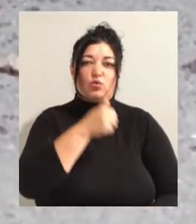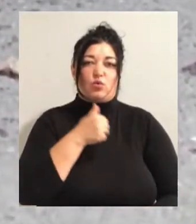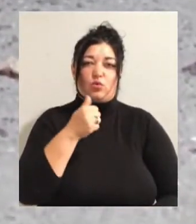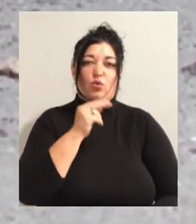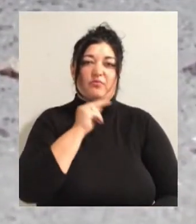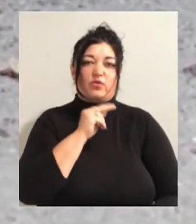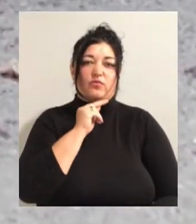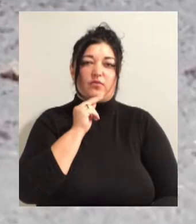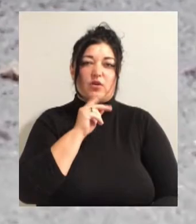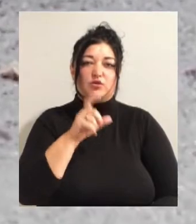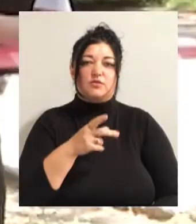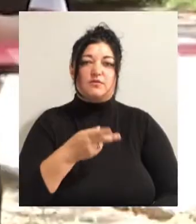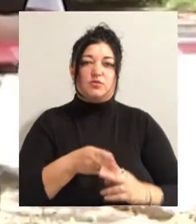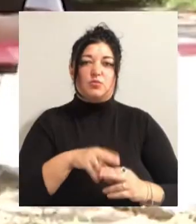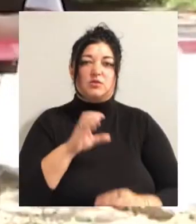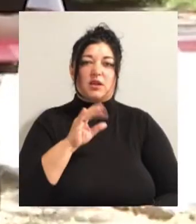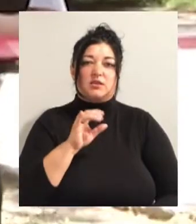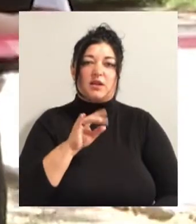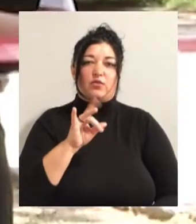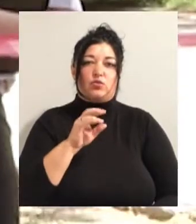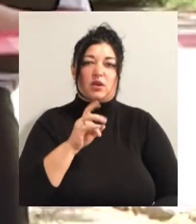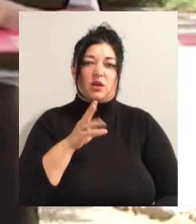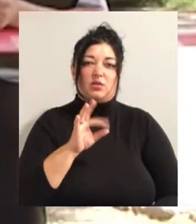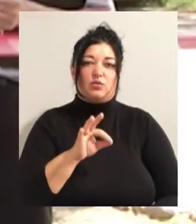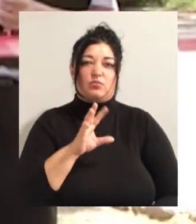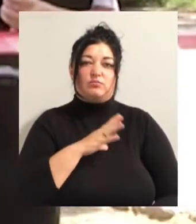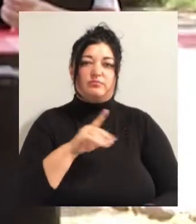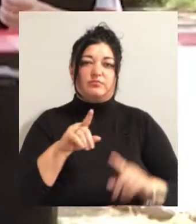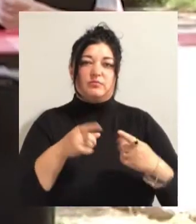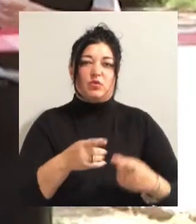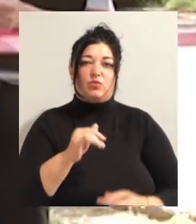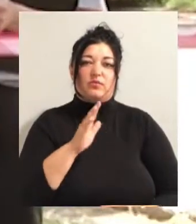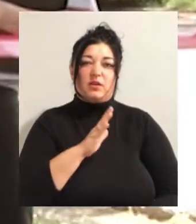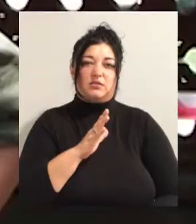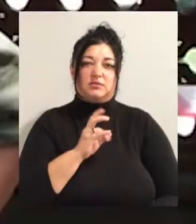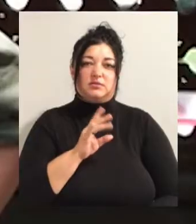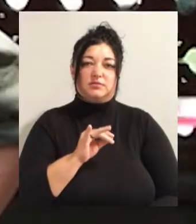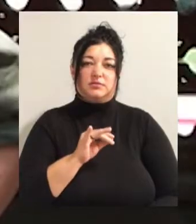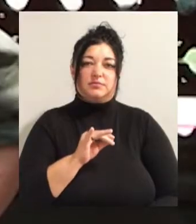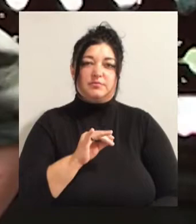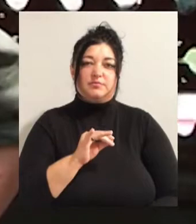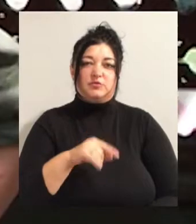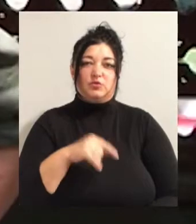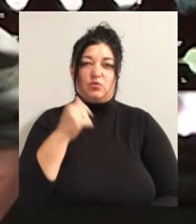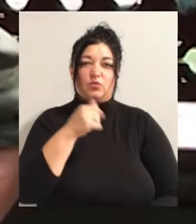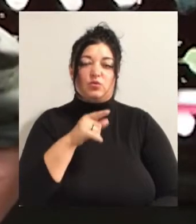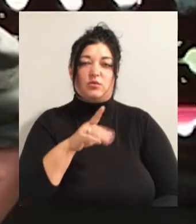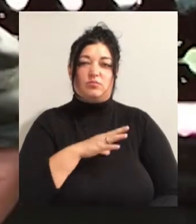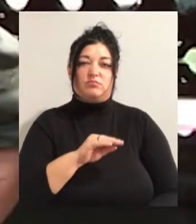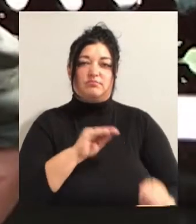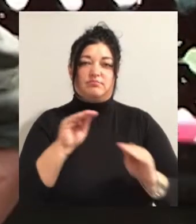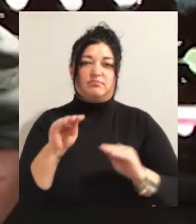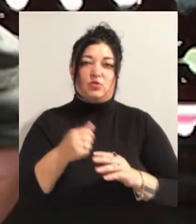Обвинувачування у цьому Станіслав Руденко та Юрій Гаврилюк були затримані у вересні того ж року. Тоді вони були поміщені до